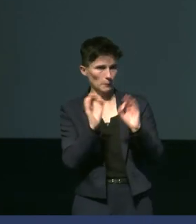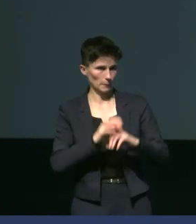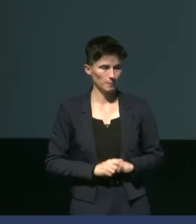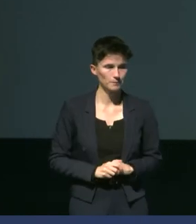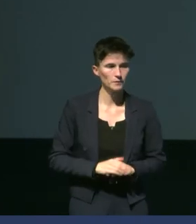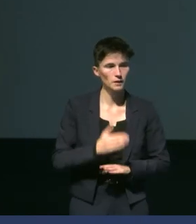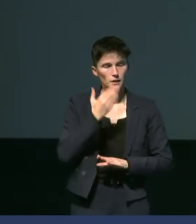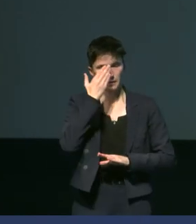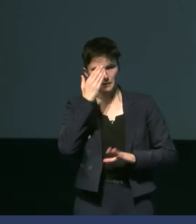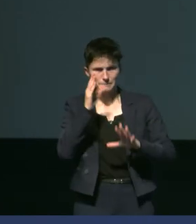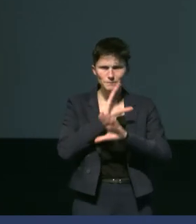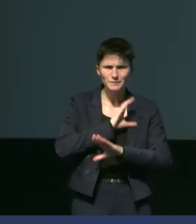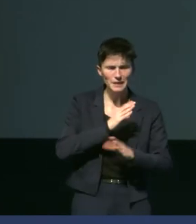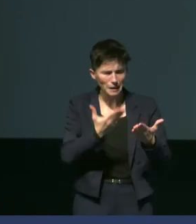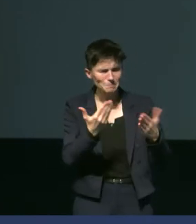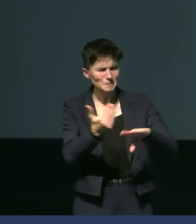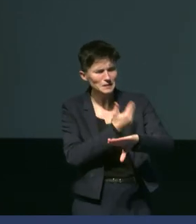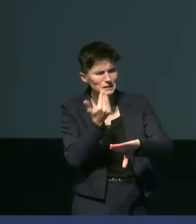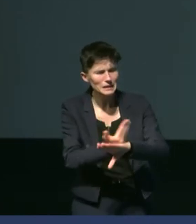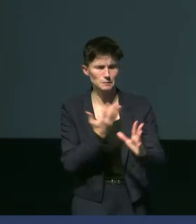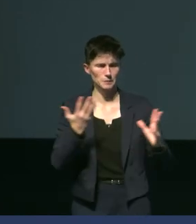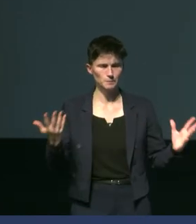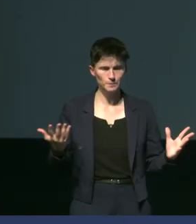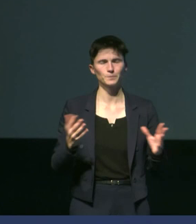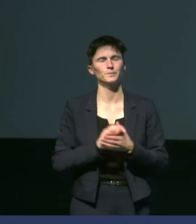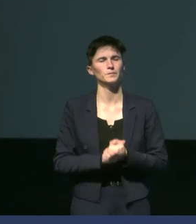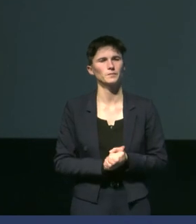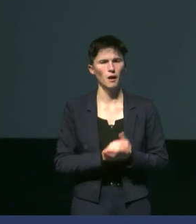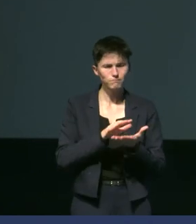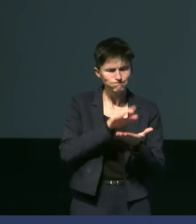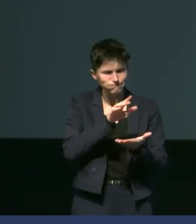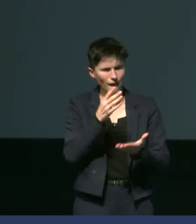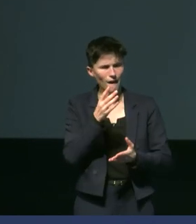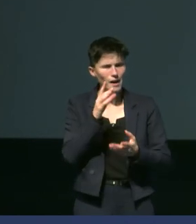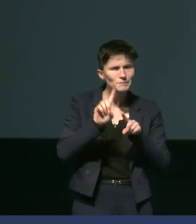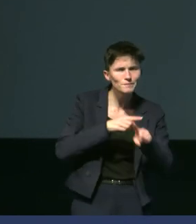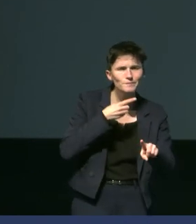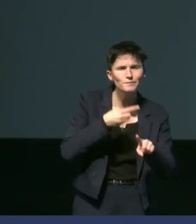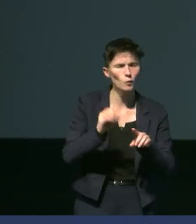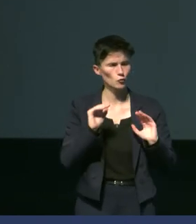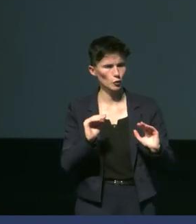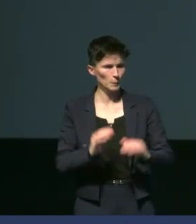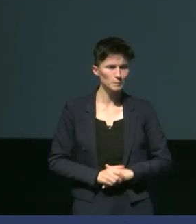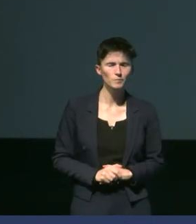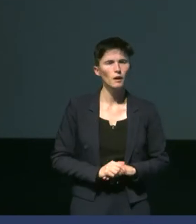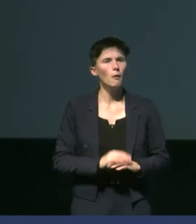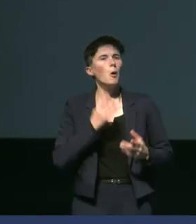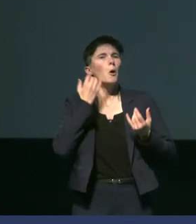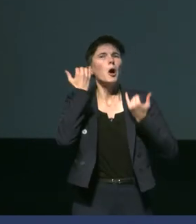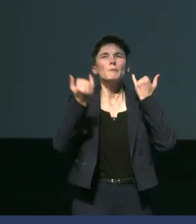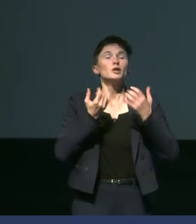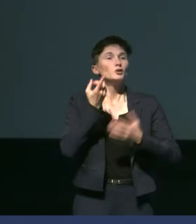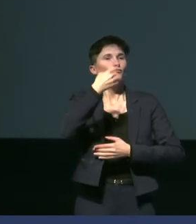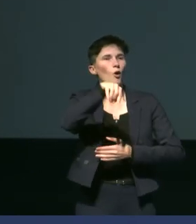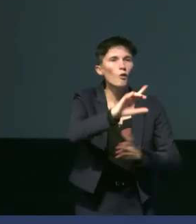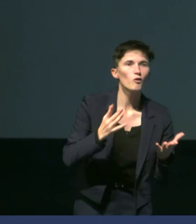un peu, si on essaye un peu d'expliquer ce qui se passe ici dans ces données, il se passe quelque chose d'étrange. Imaginez que vous êtes parti passer les vacances de